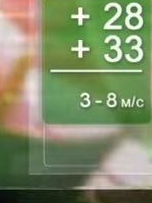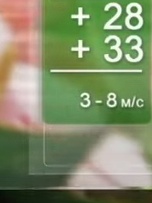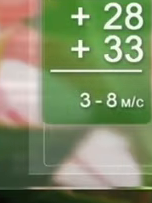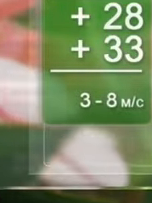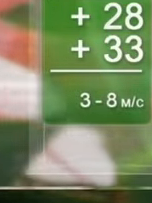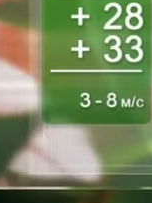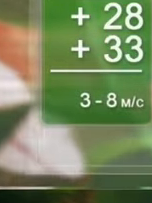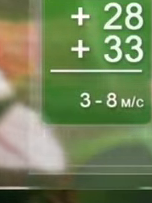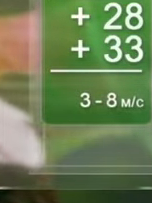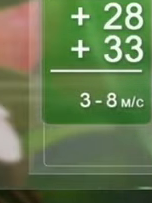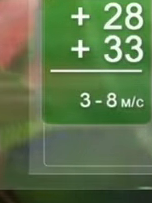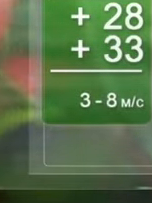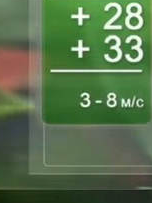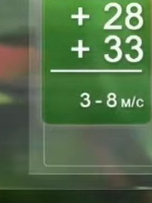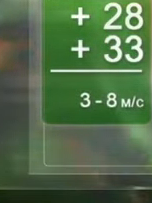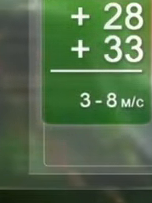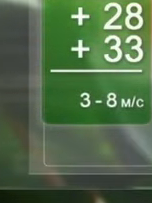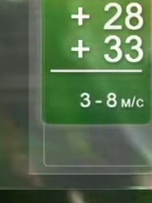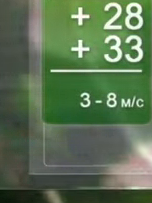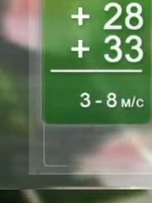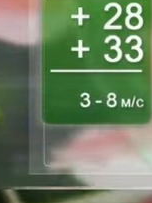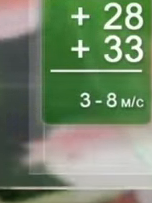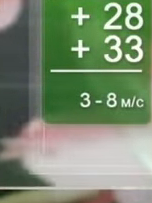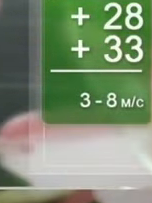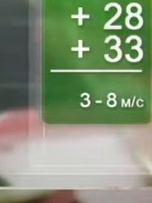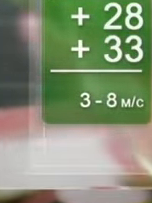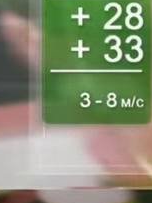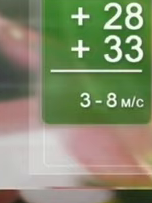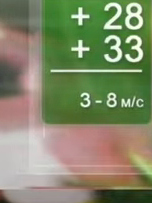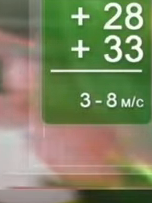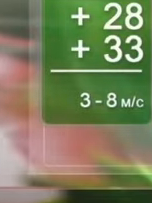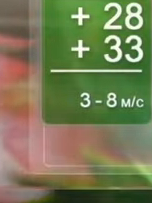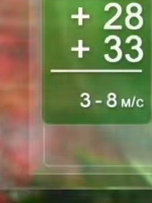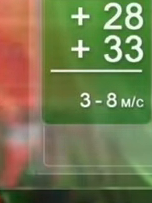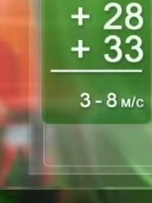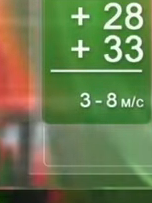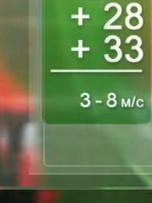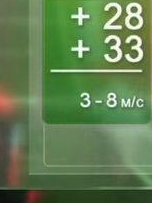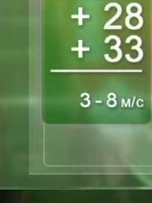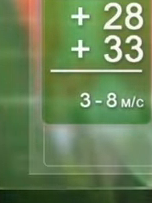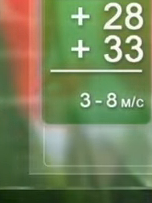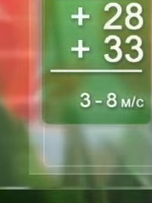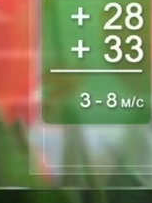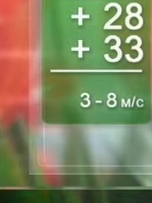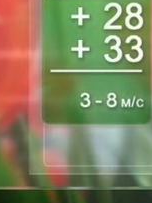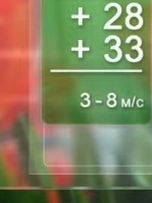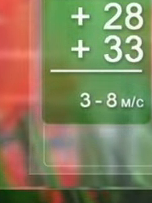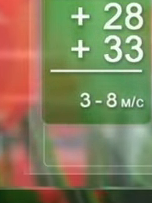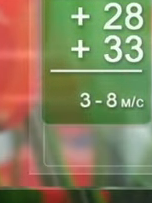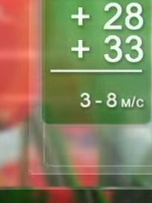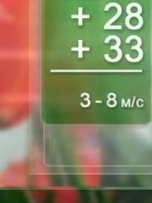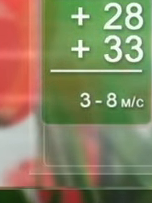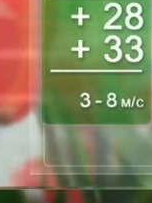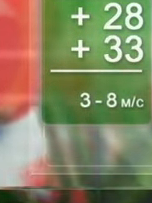доби збережеться спекотна погода, опадів не передбачається. Температура повітря вночі підвищиться до плюс 15, плюс 20 градусів, в день – до